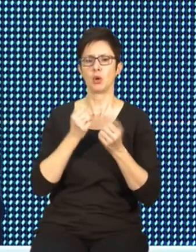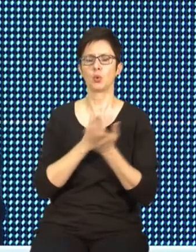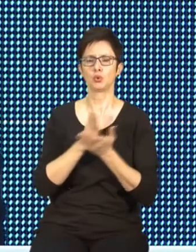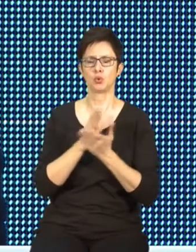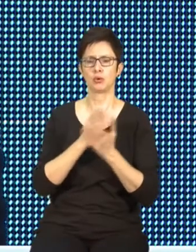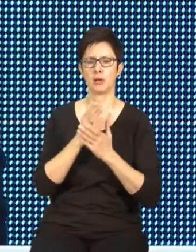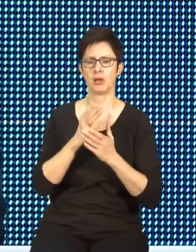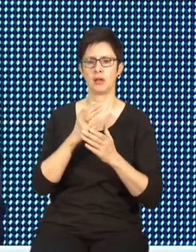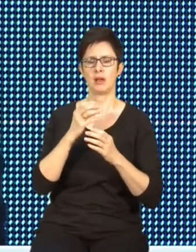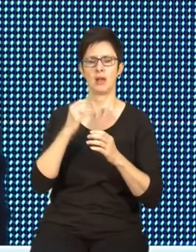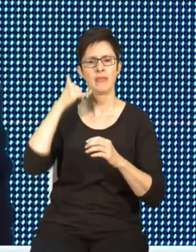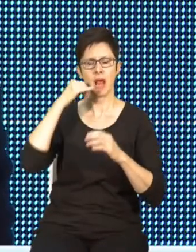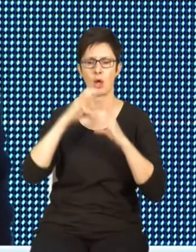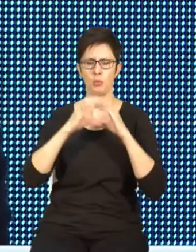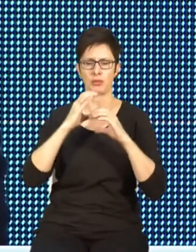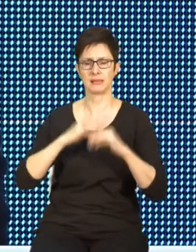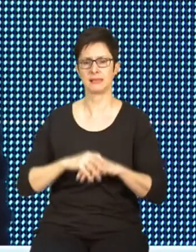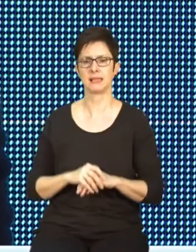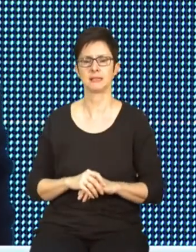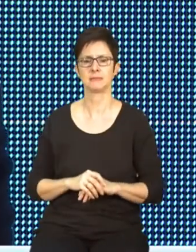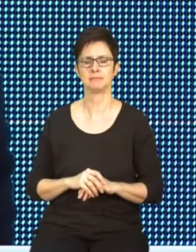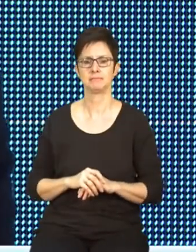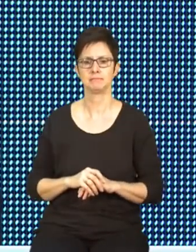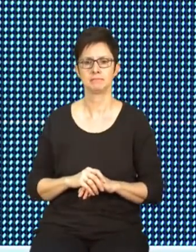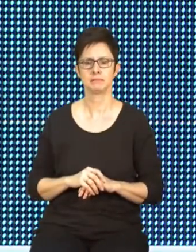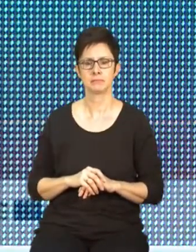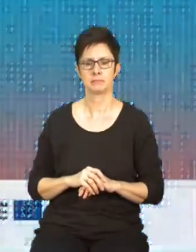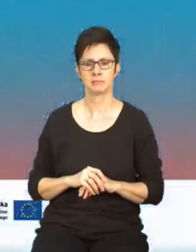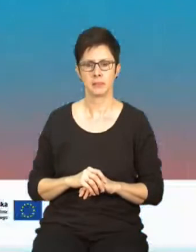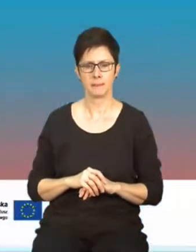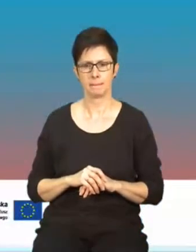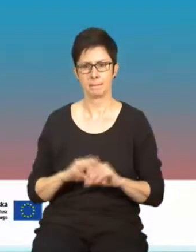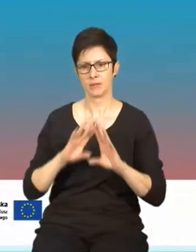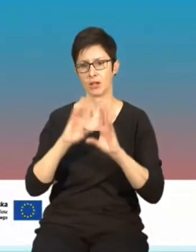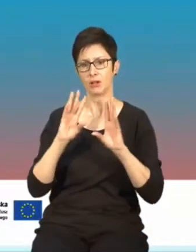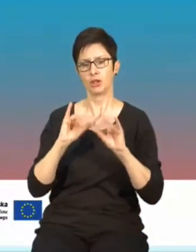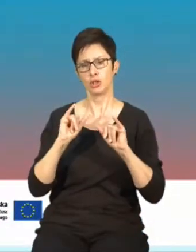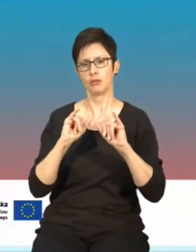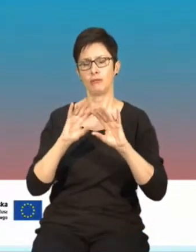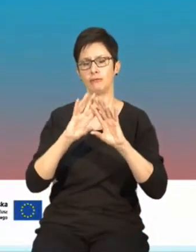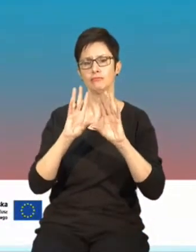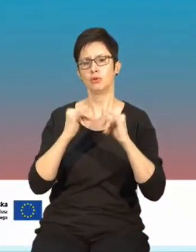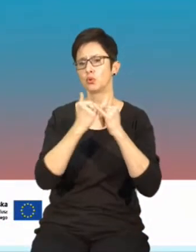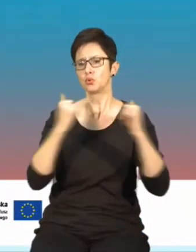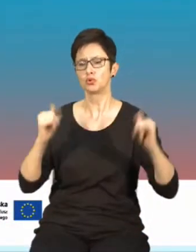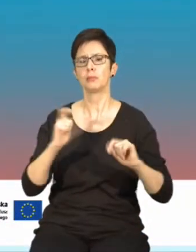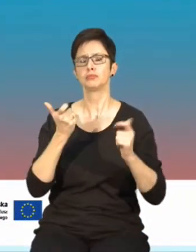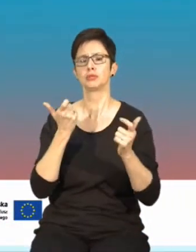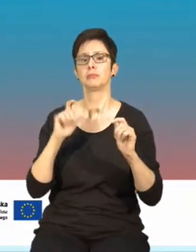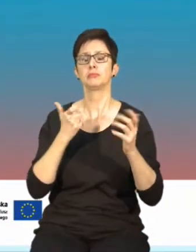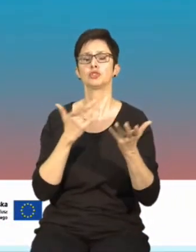i wszelkich rzeczy, które dzięki tym usługom można wykorzystać.